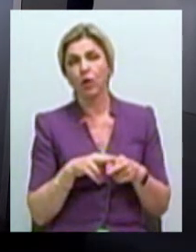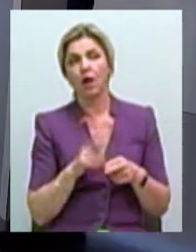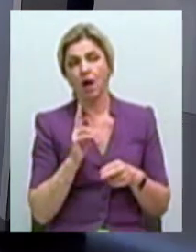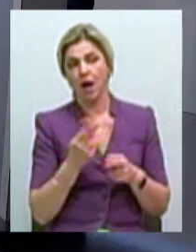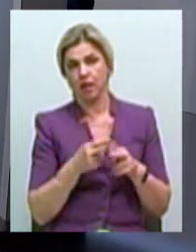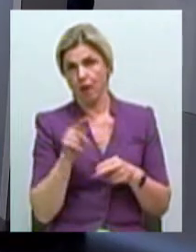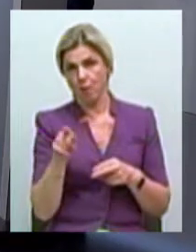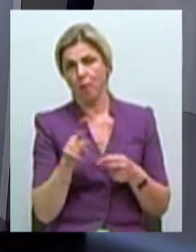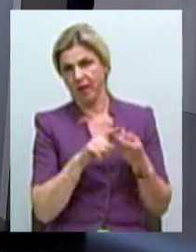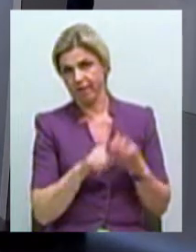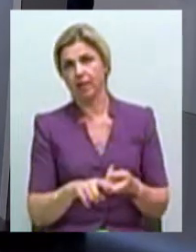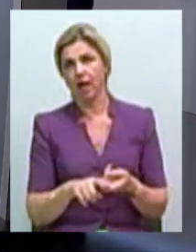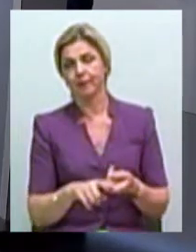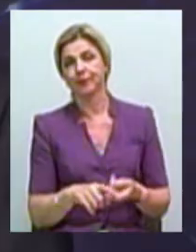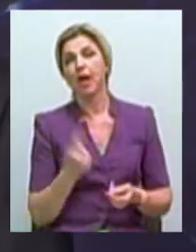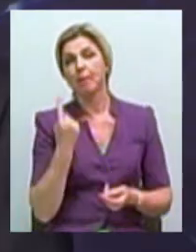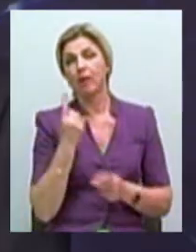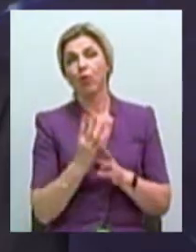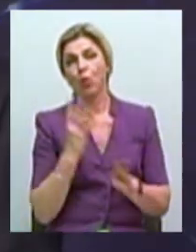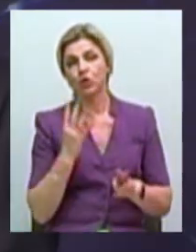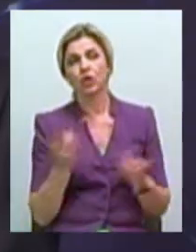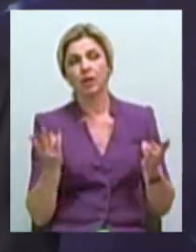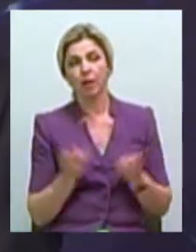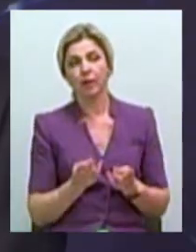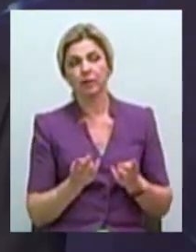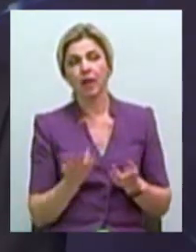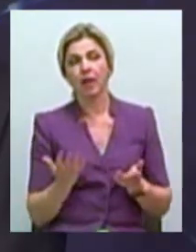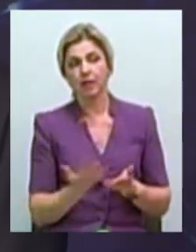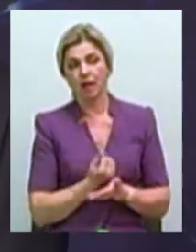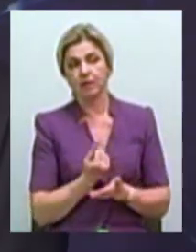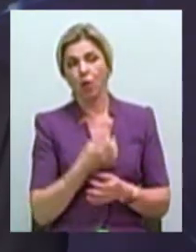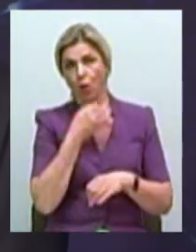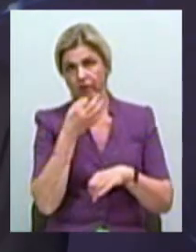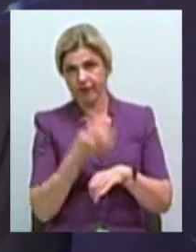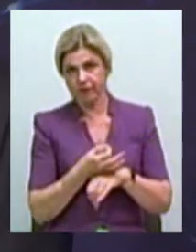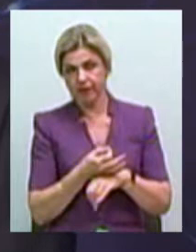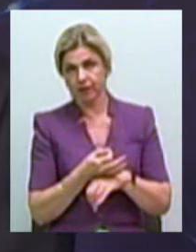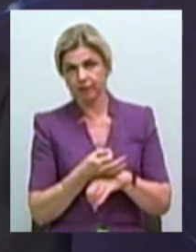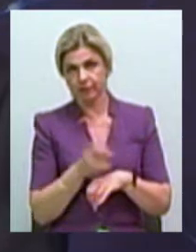цього і привела. Поэтому, в першу чергу, необхідно найти ответственних,